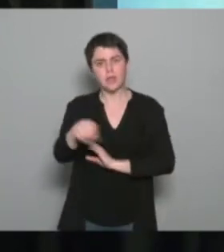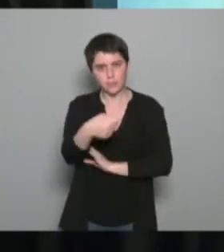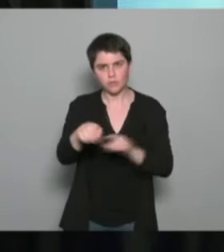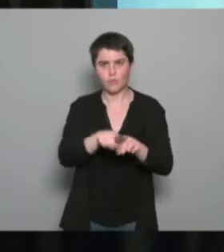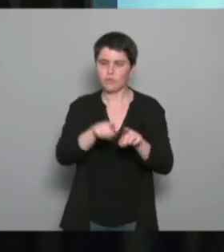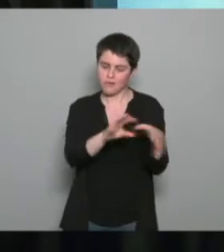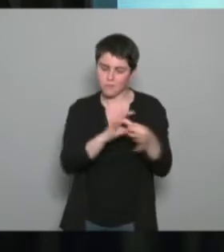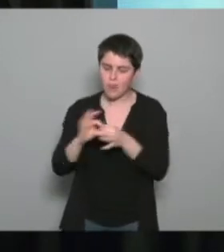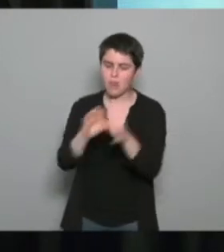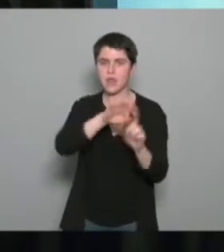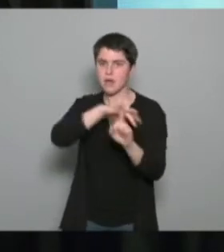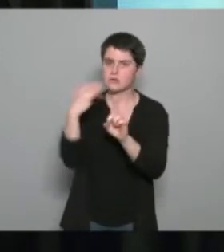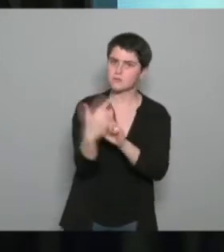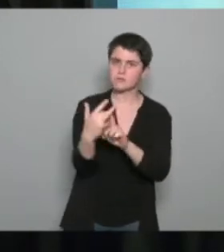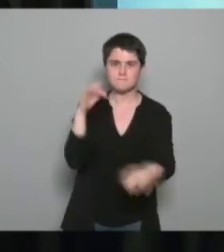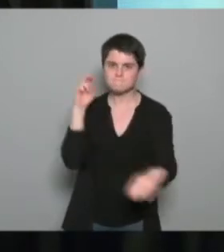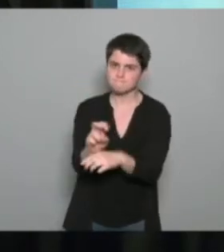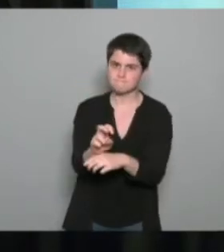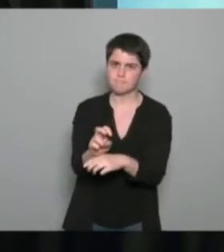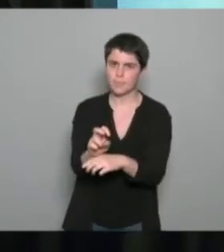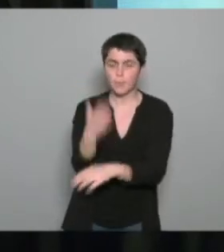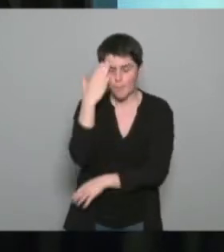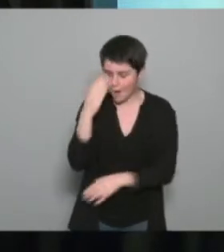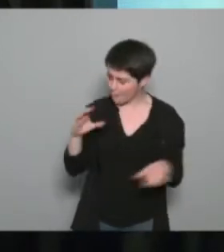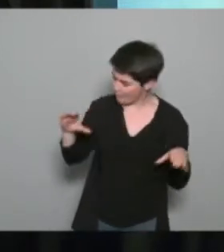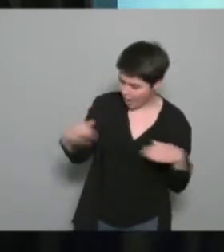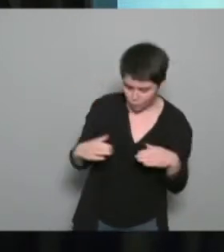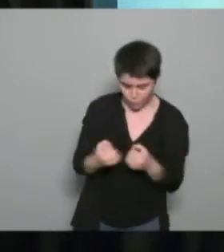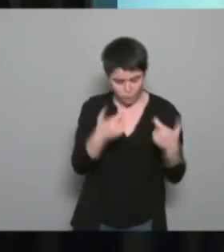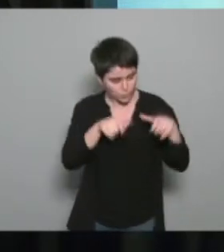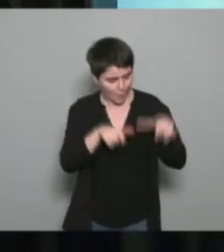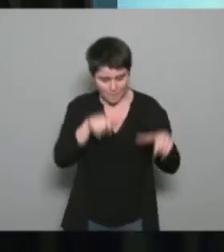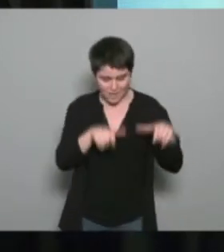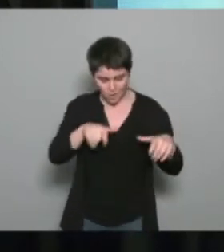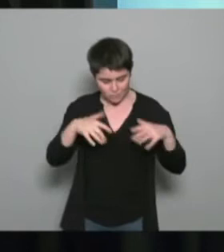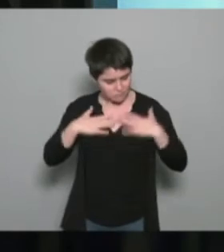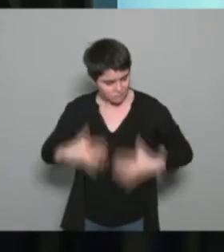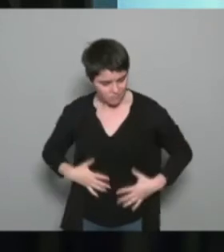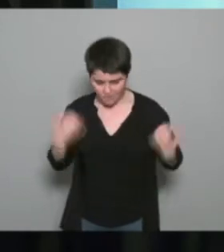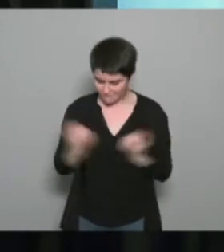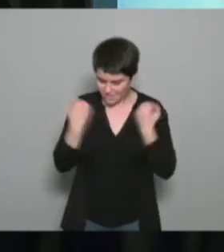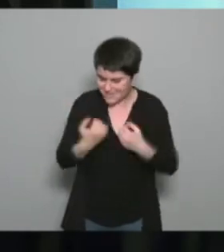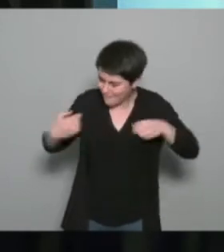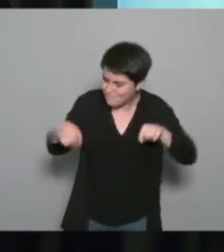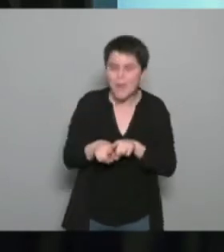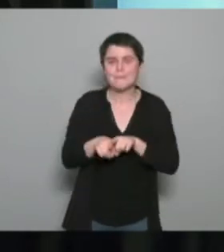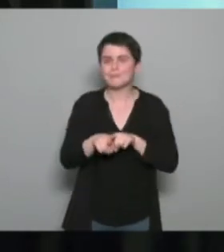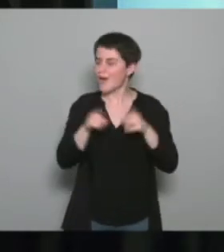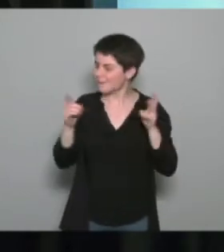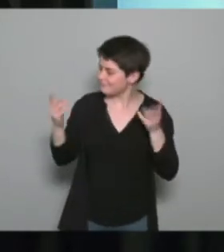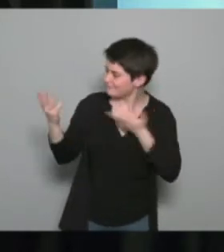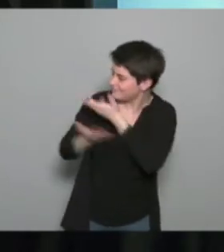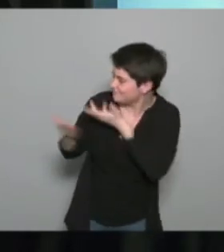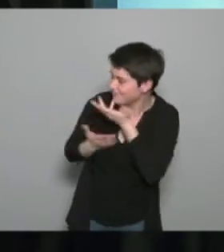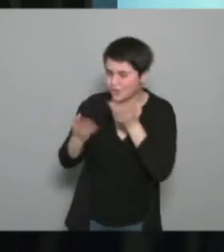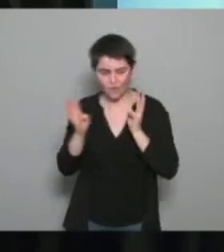'on est plusieurs à pratiquer une activité physique on a un échange on a un lien social on a un moment de convivialité je crois que